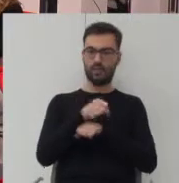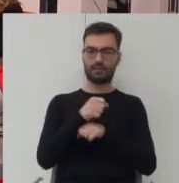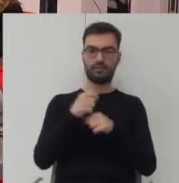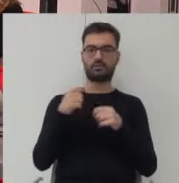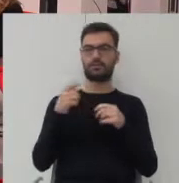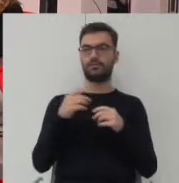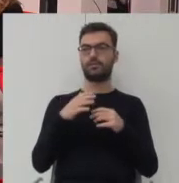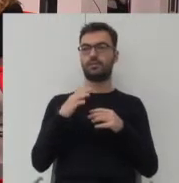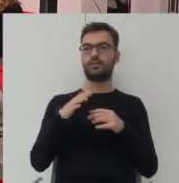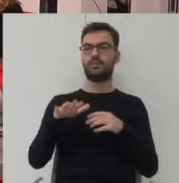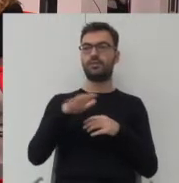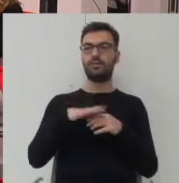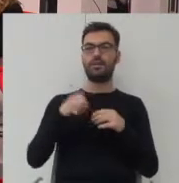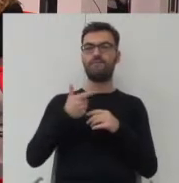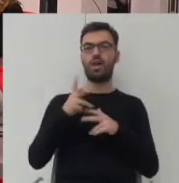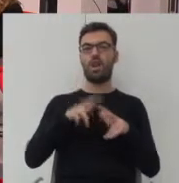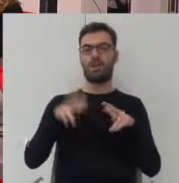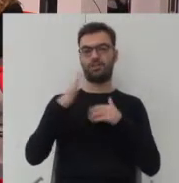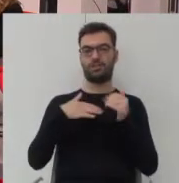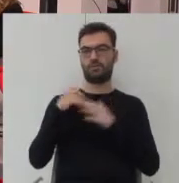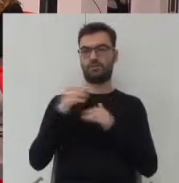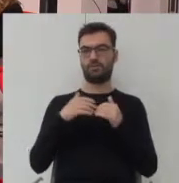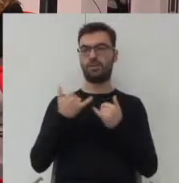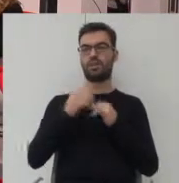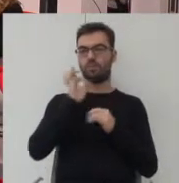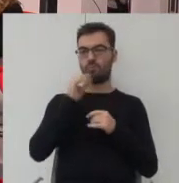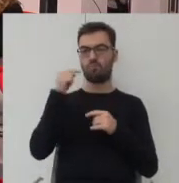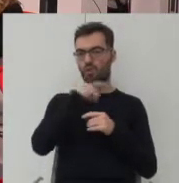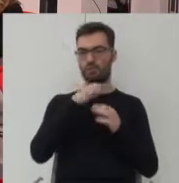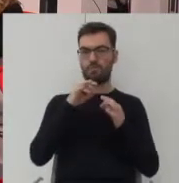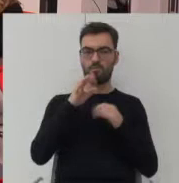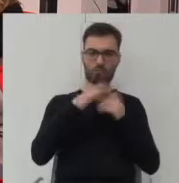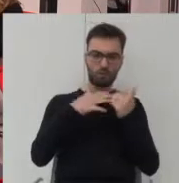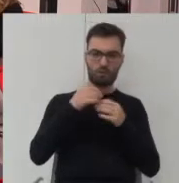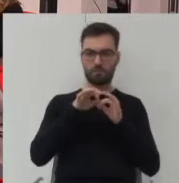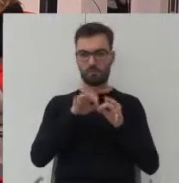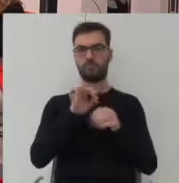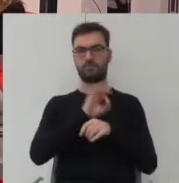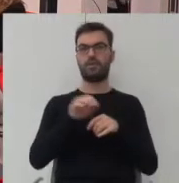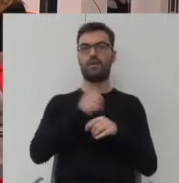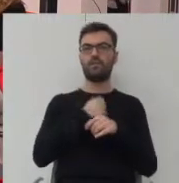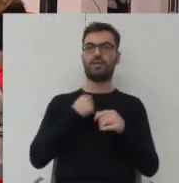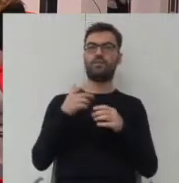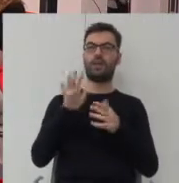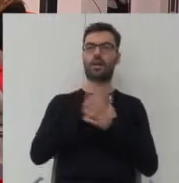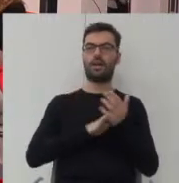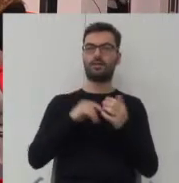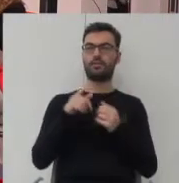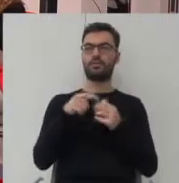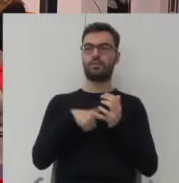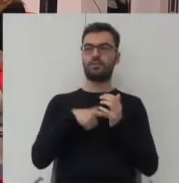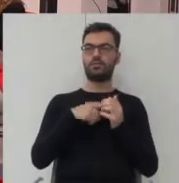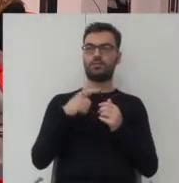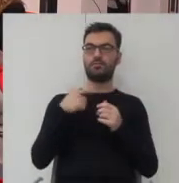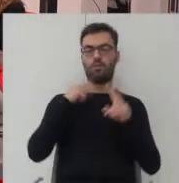zabudowane zabudową jednorodzinną, jeżeli ona jest nieumiejętnie prowadzona. Warszawa w tym raporcie, albo Land Institute, takim case